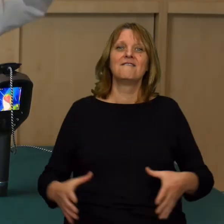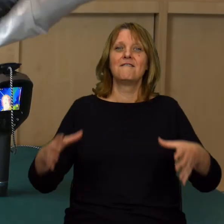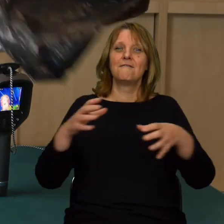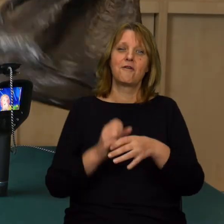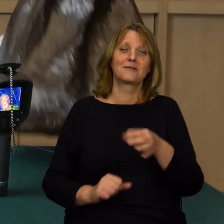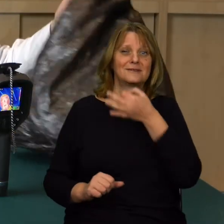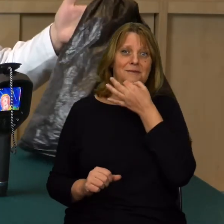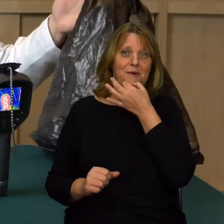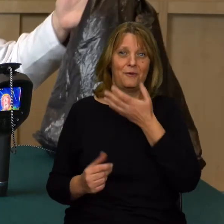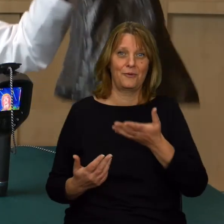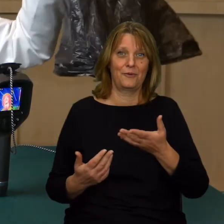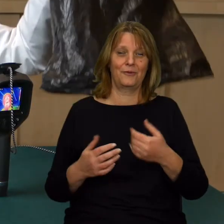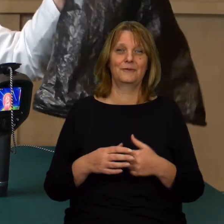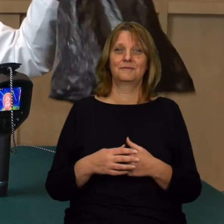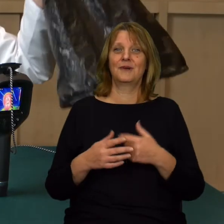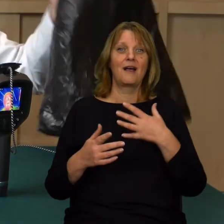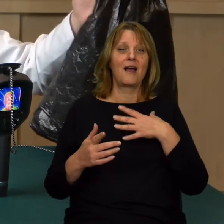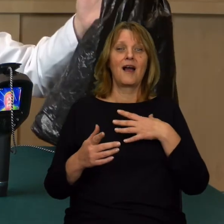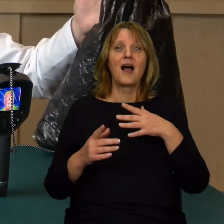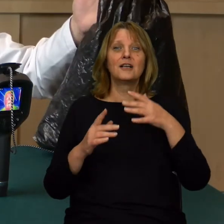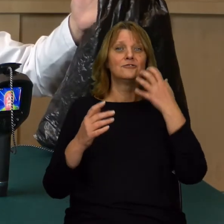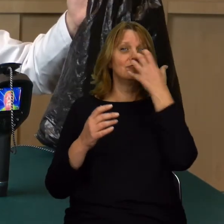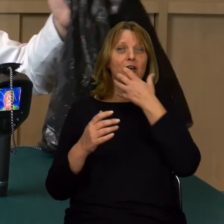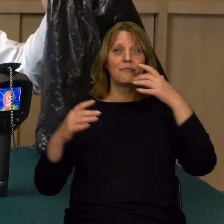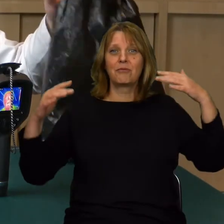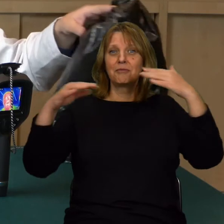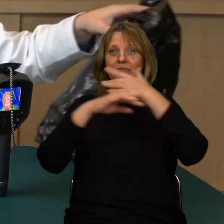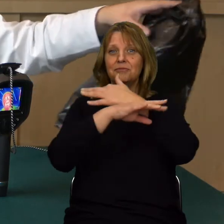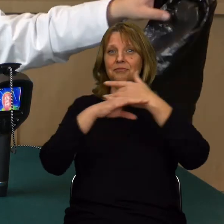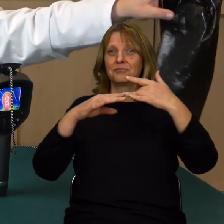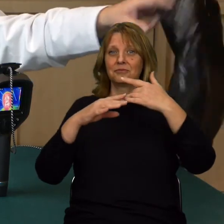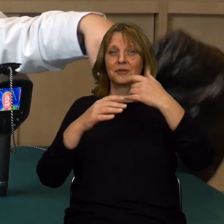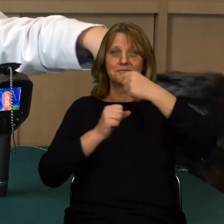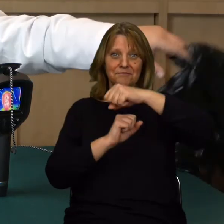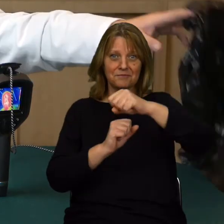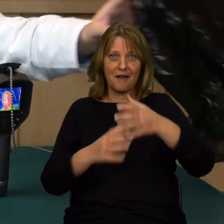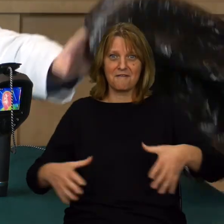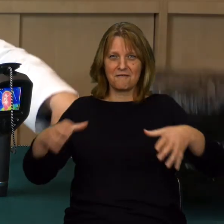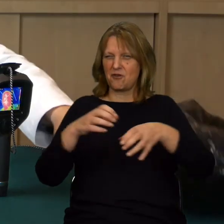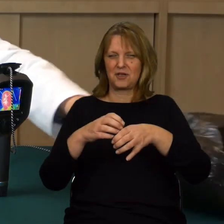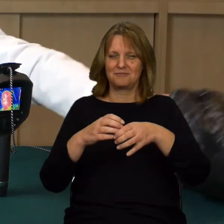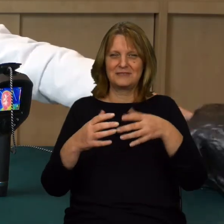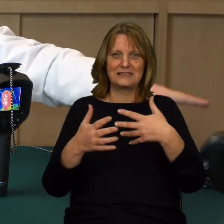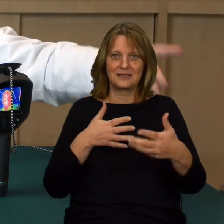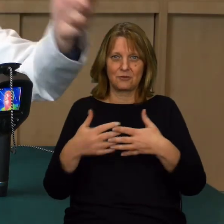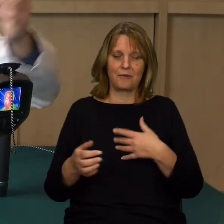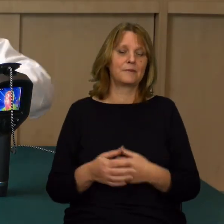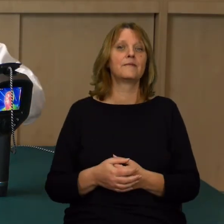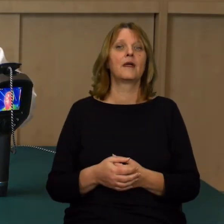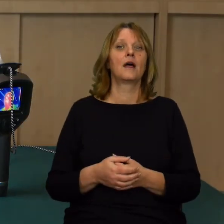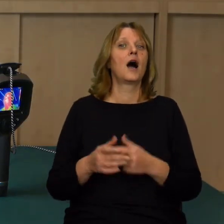Worek nie wystarczył do tego, żeby zatrzymać promieniowanie cieplne z mojej twarzy. Dobrym rozwiązaniem